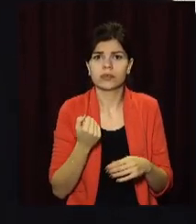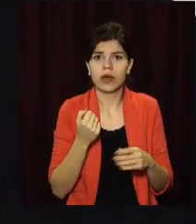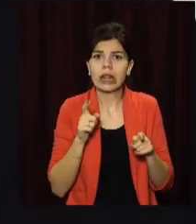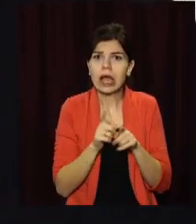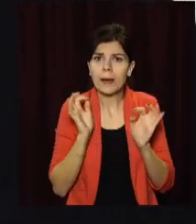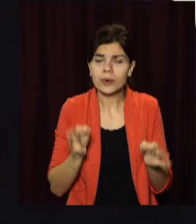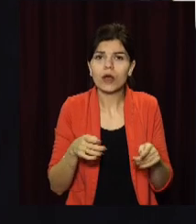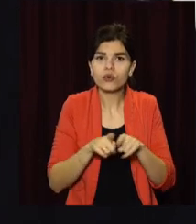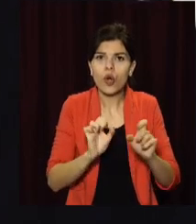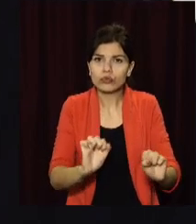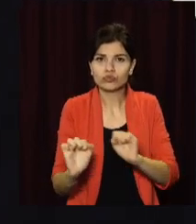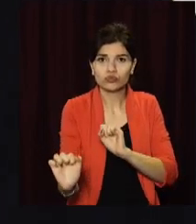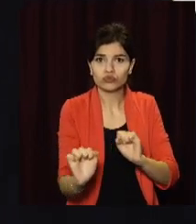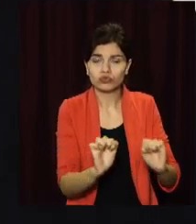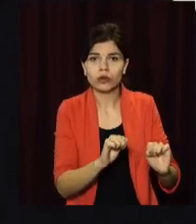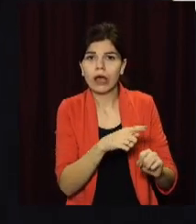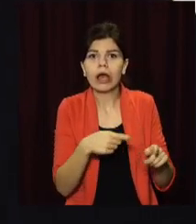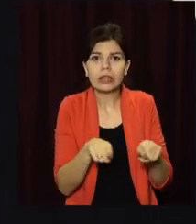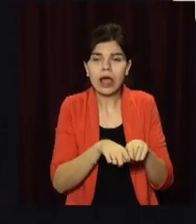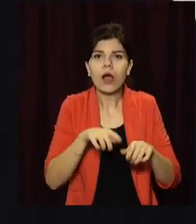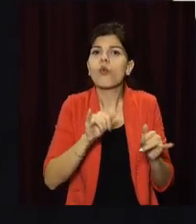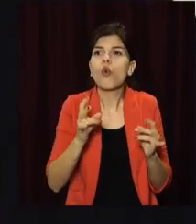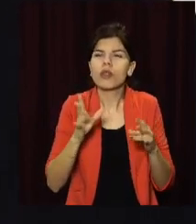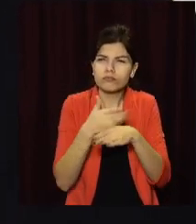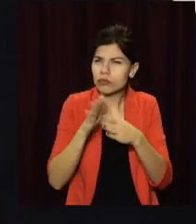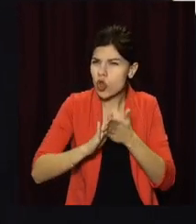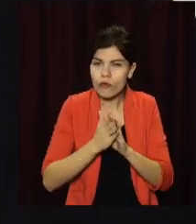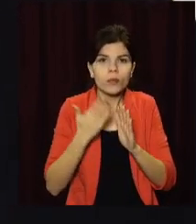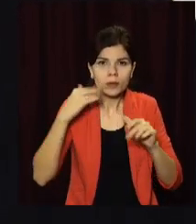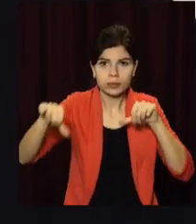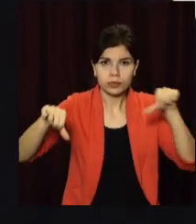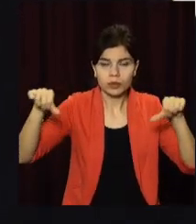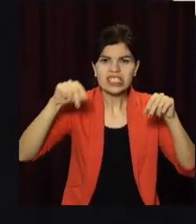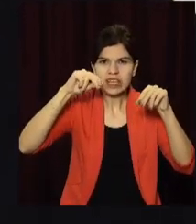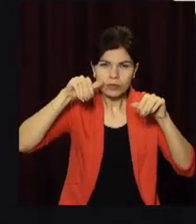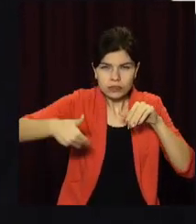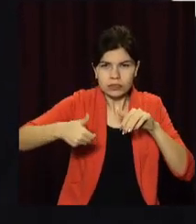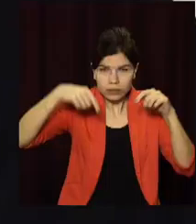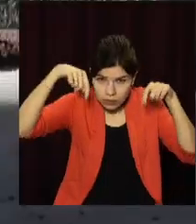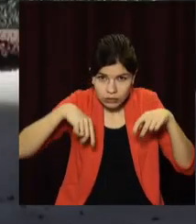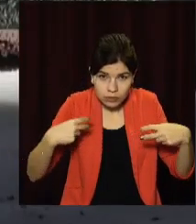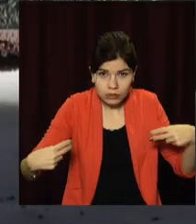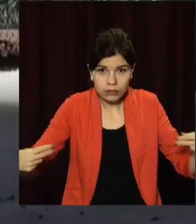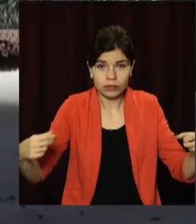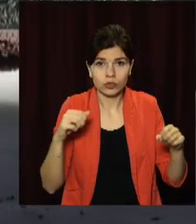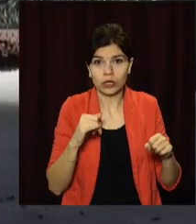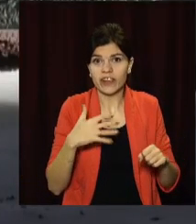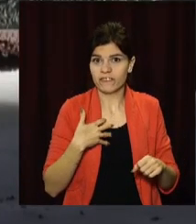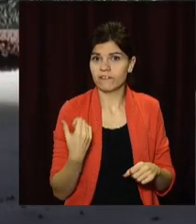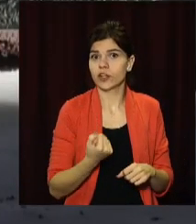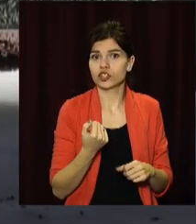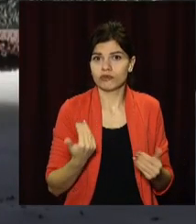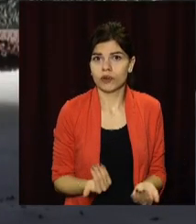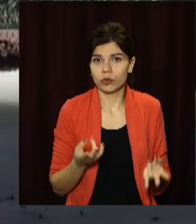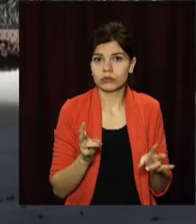правильно ту оборону, вони зайняли ті позиції, вони врилися в землю і вони витримали. За офіційними даними,